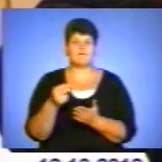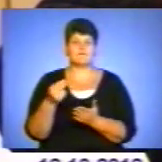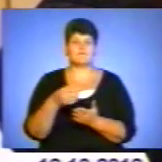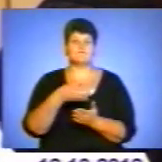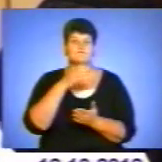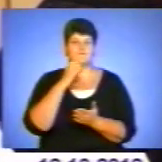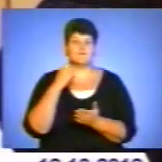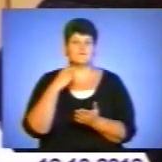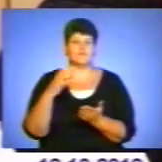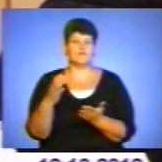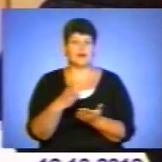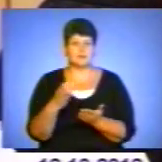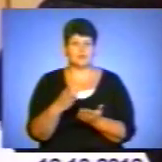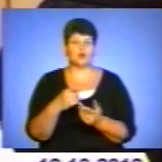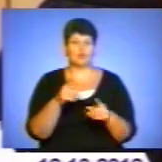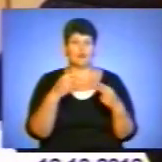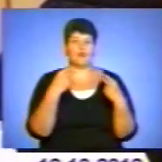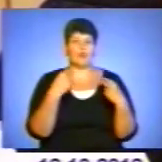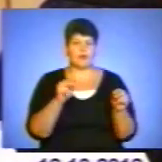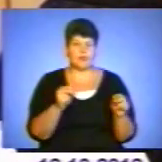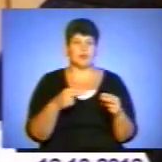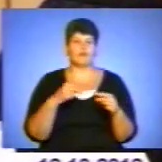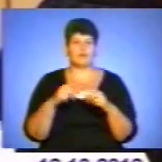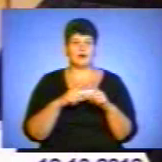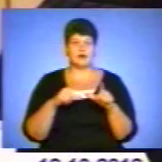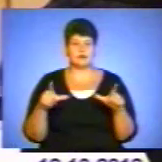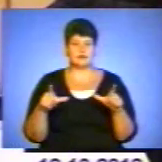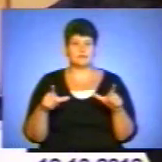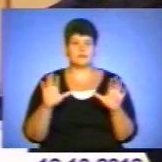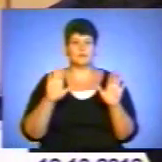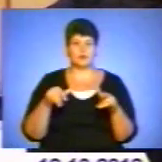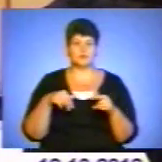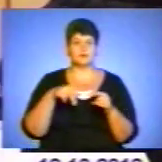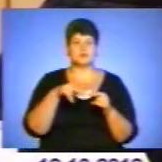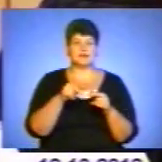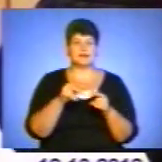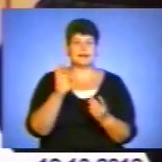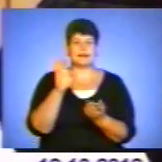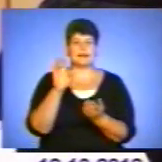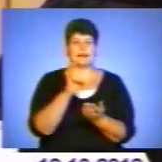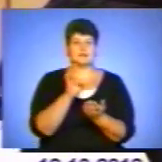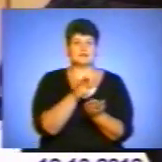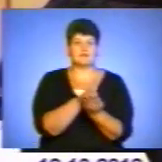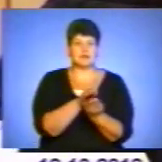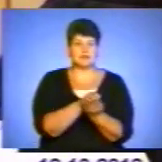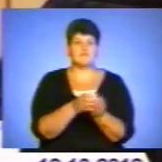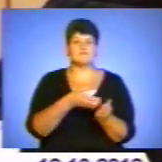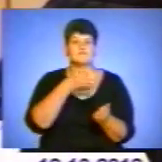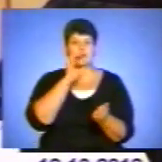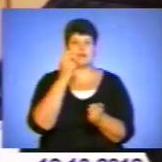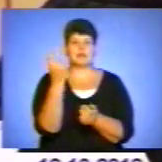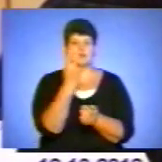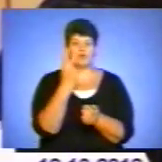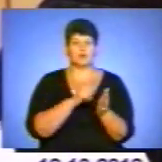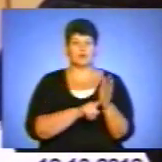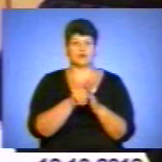магазині. Він був непринолітній, ми продали. Далі ми пішли на цвинтар, випили і двоє з них почало